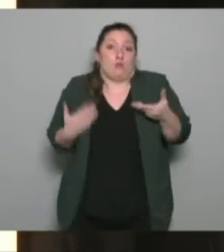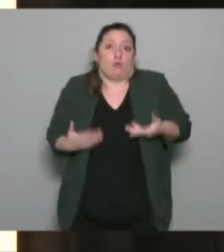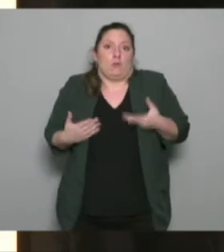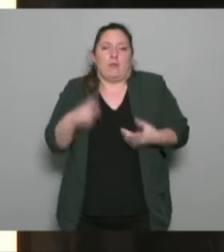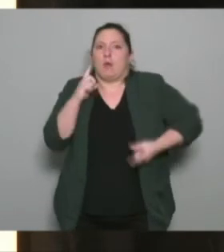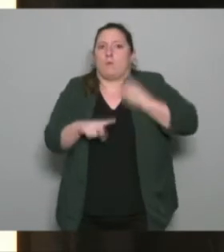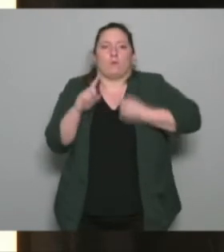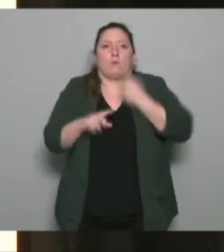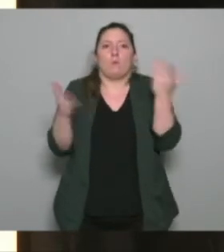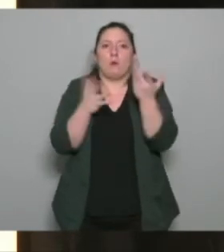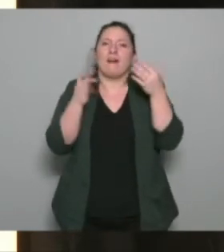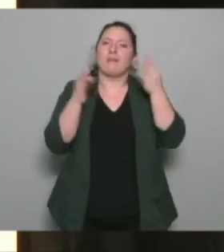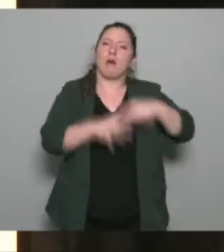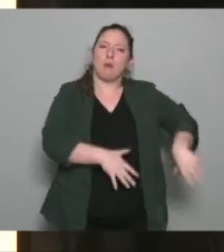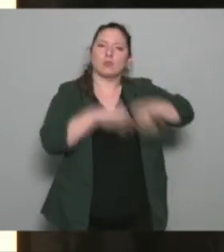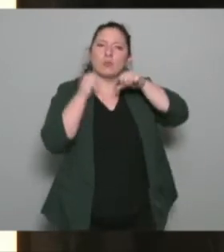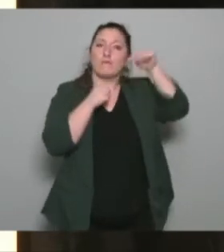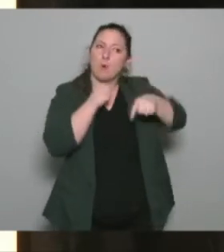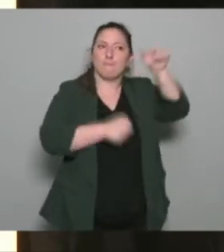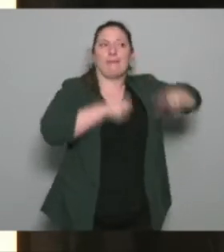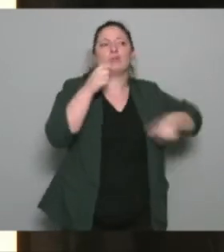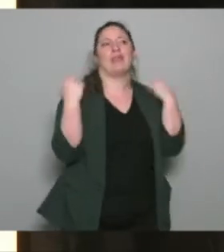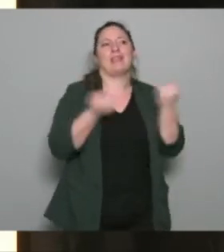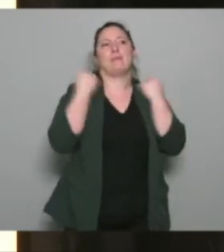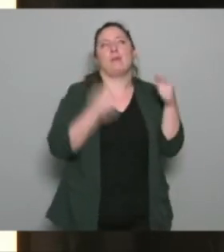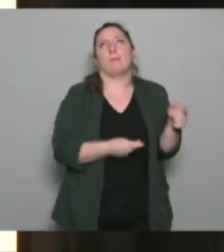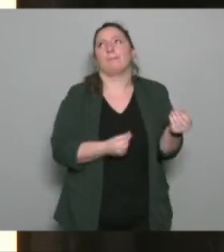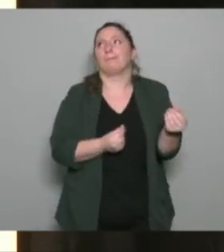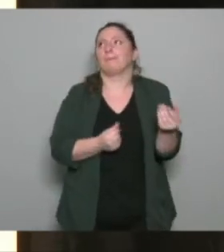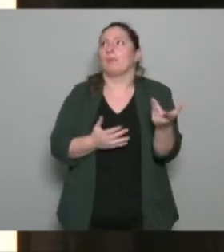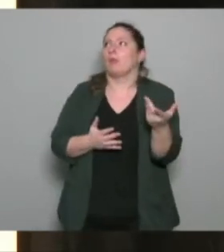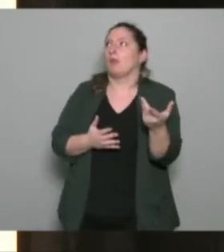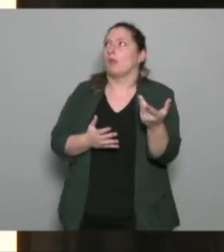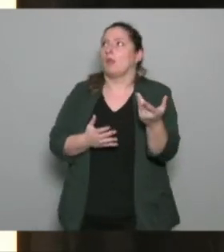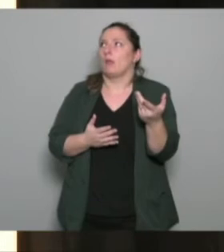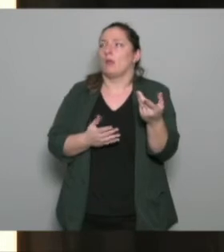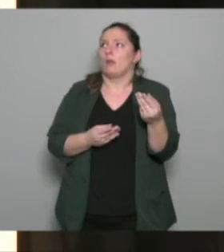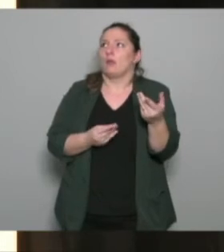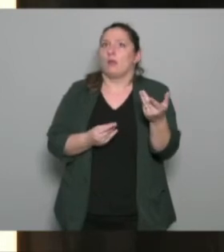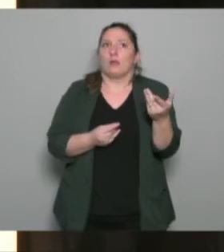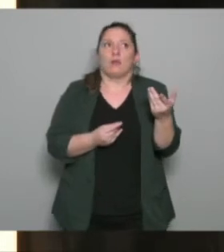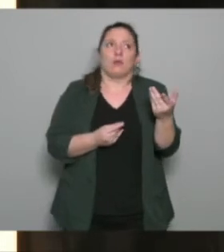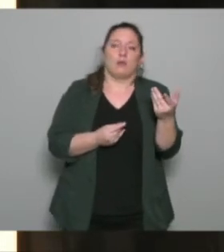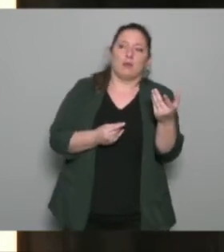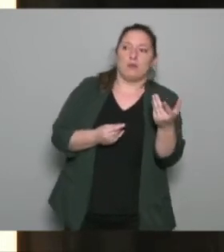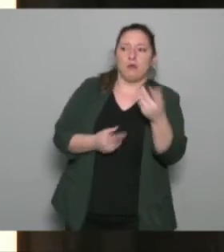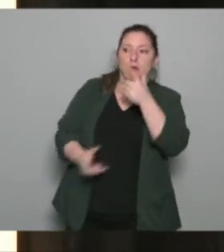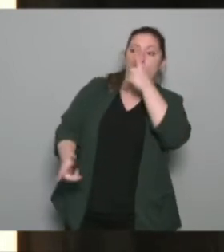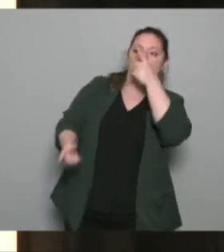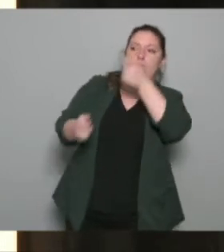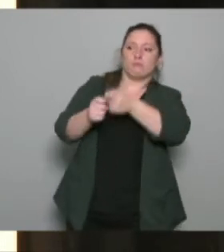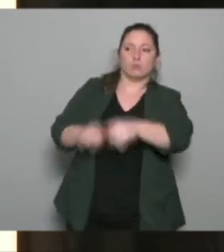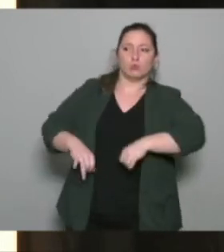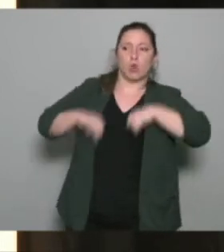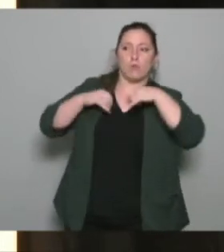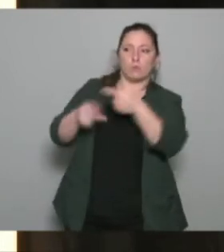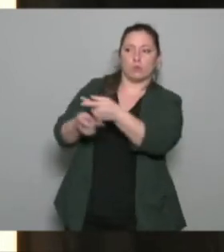dans le recrutement c'est d'avoir des animateurs qui soient capables d'aborder je vous dis donc les jeunes dans toute leur dimension à la fois